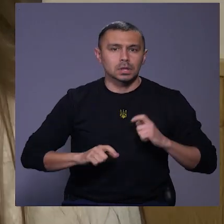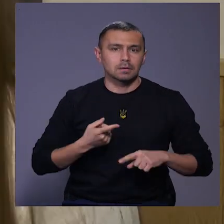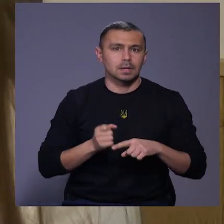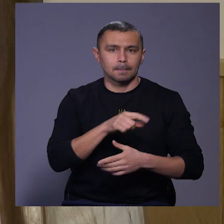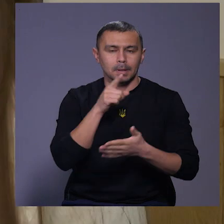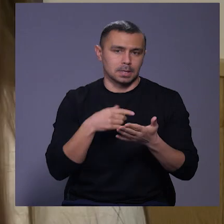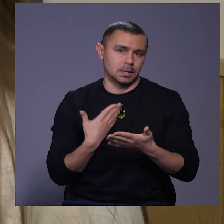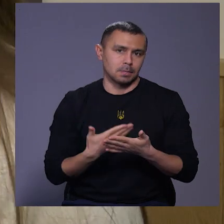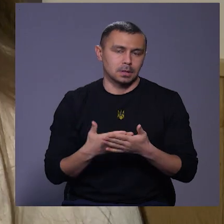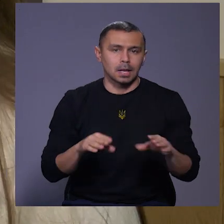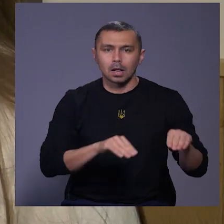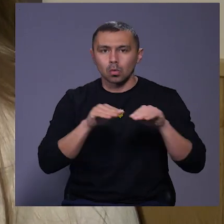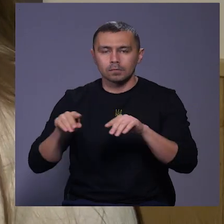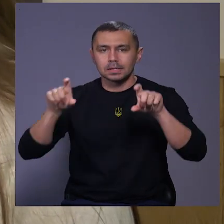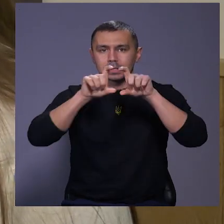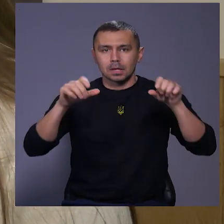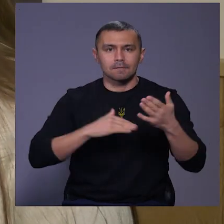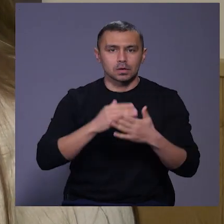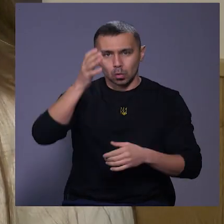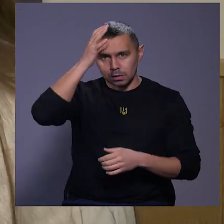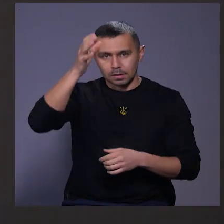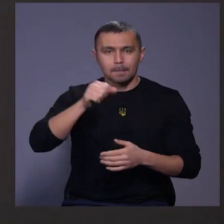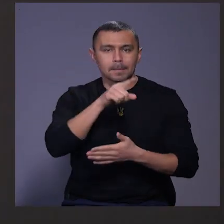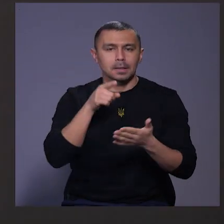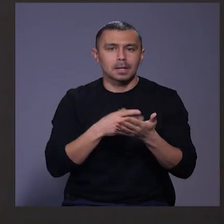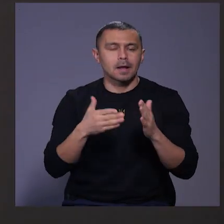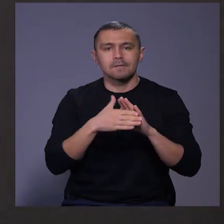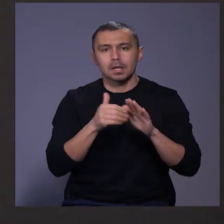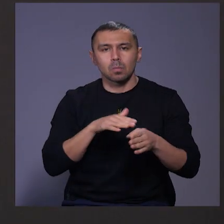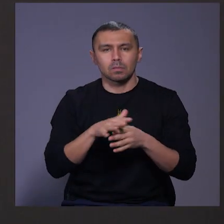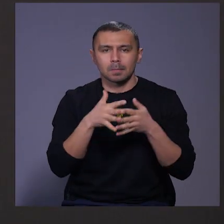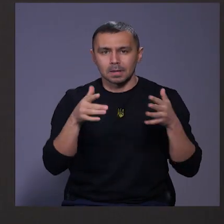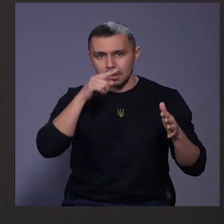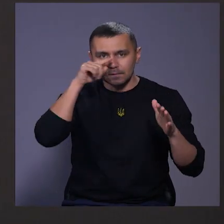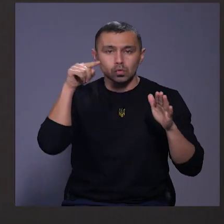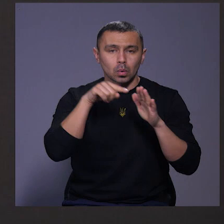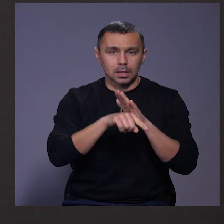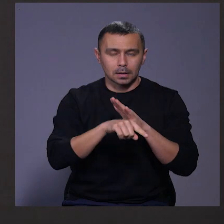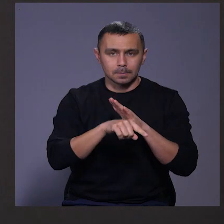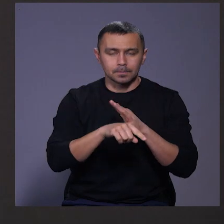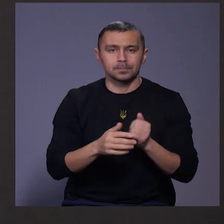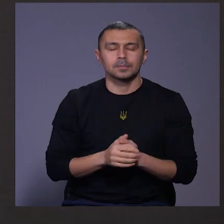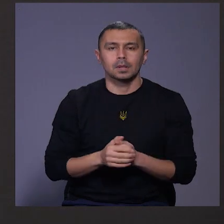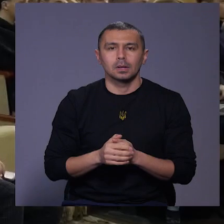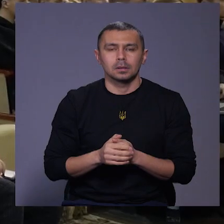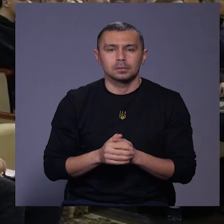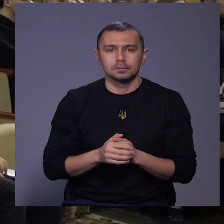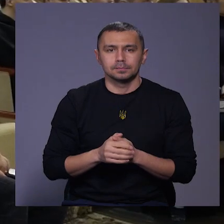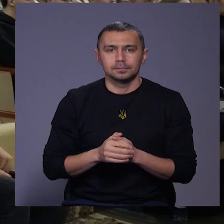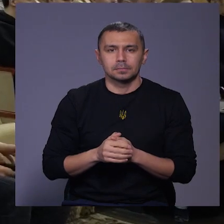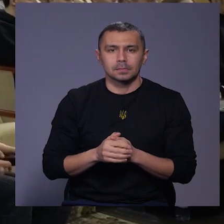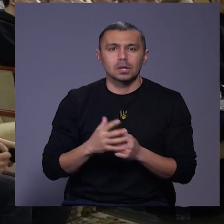питання, припустимо, релокованих закладів вищої освіти, це питання, яке викликане повномасштабним вторгненням, хвиля і, власне,